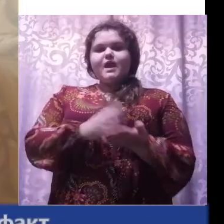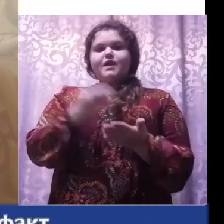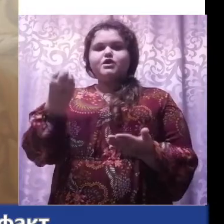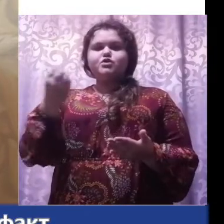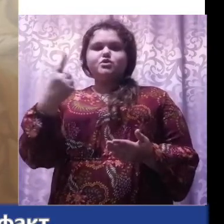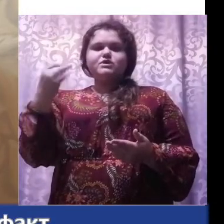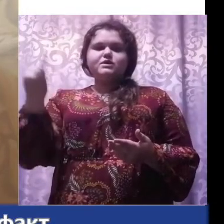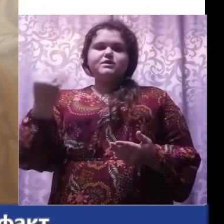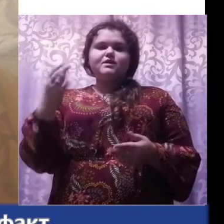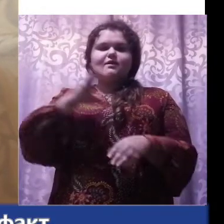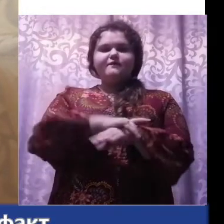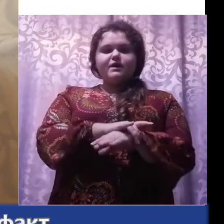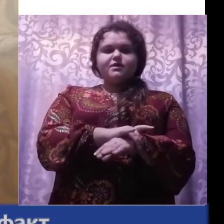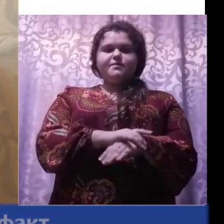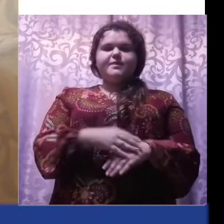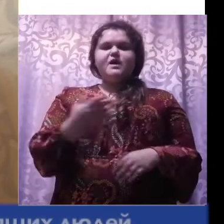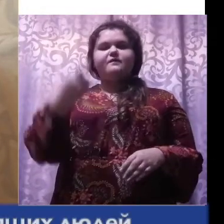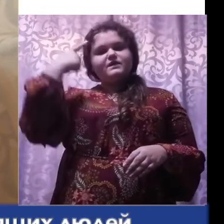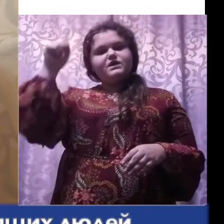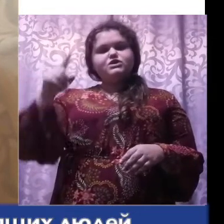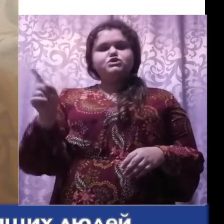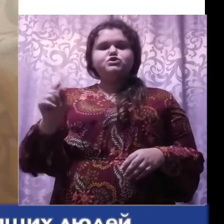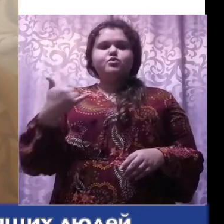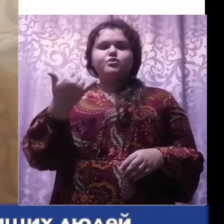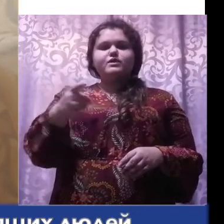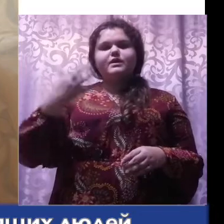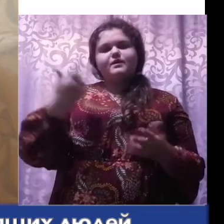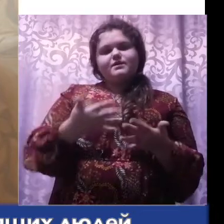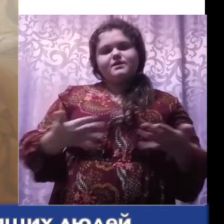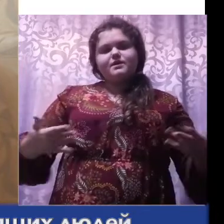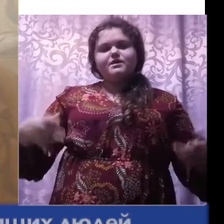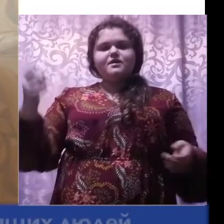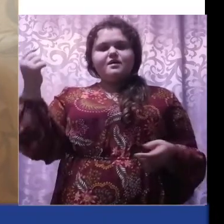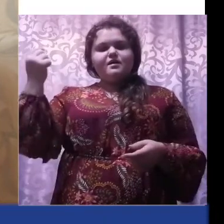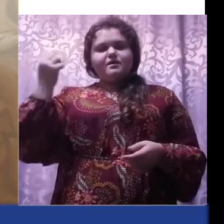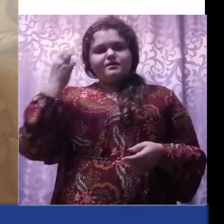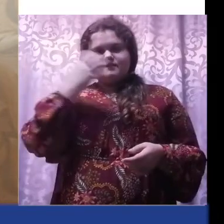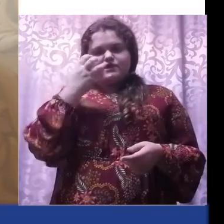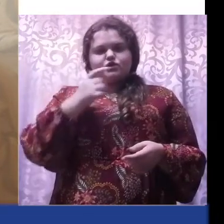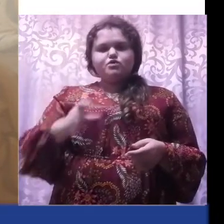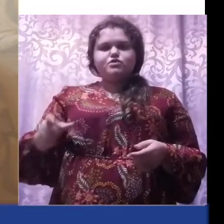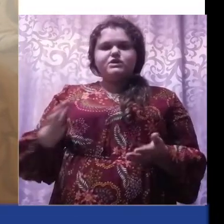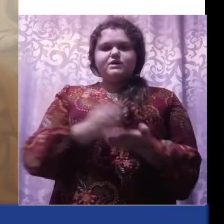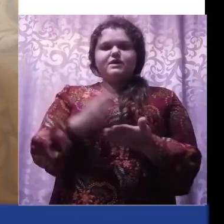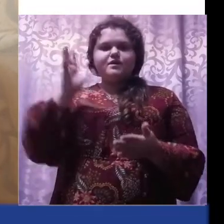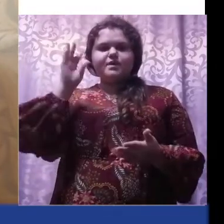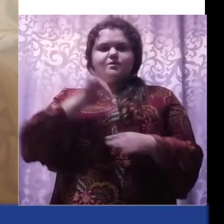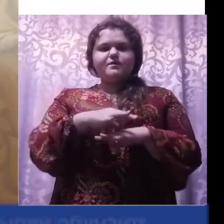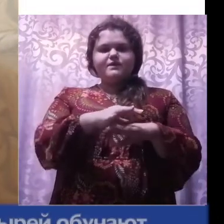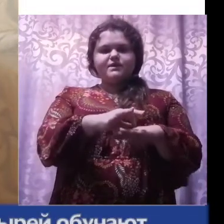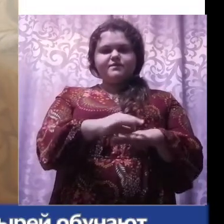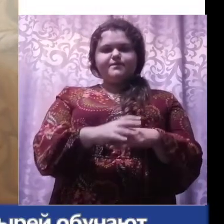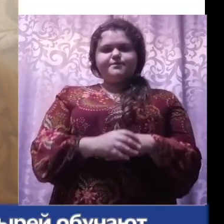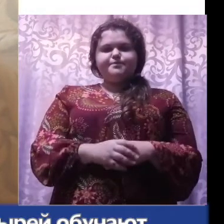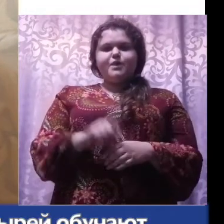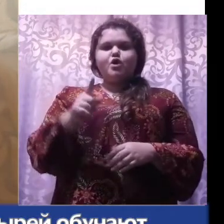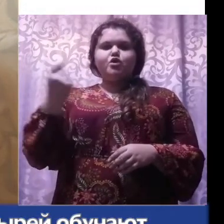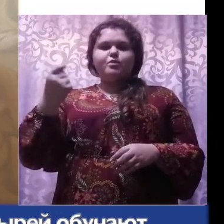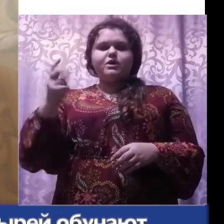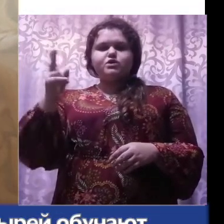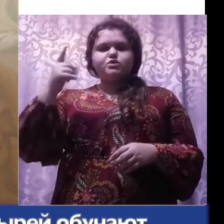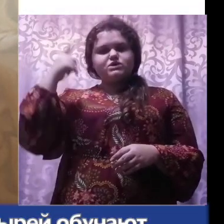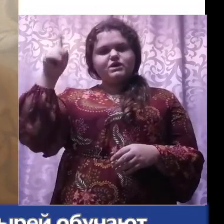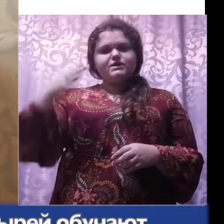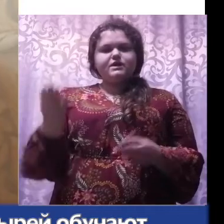Есть еще один интересный факт. Вы знаете, что у некоторых невидящих людей есть собаки-поводыри. Но